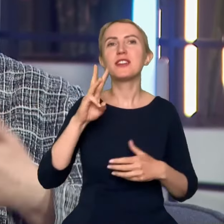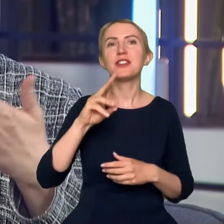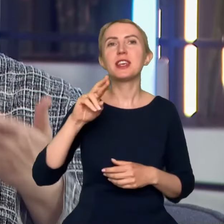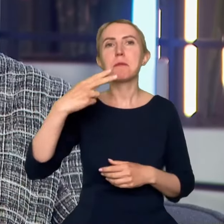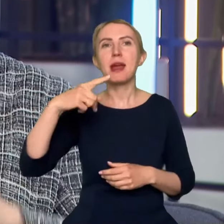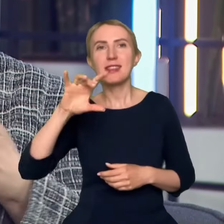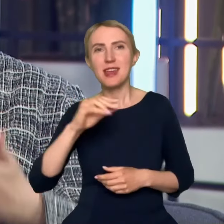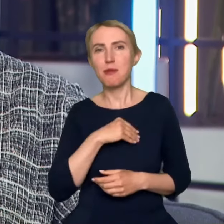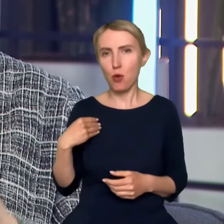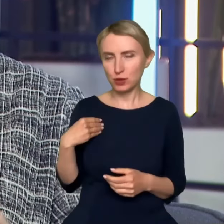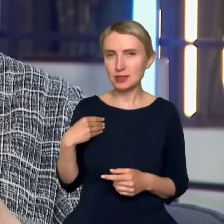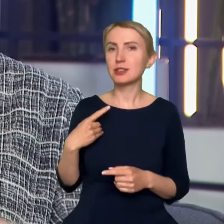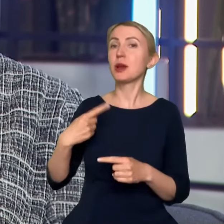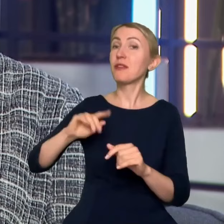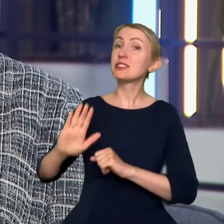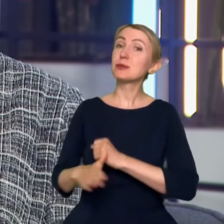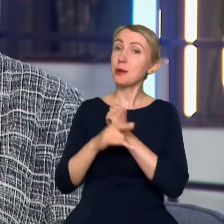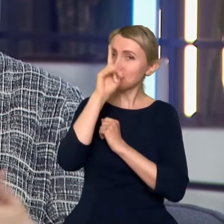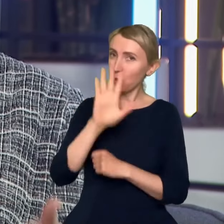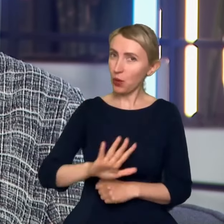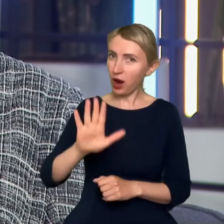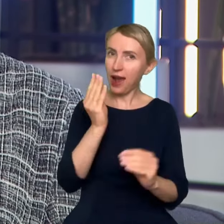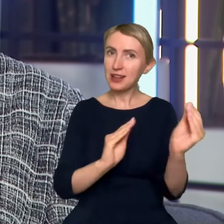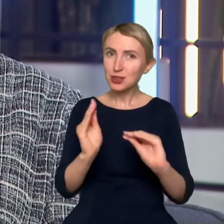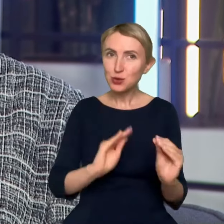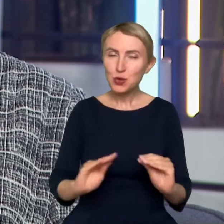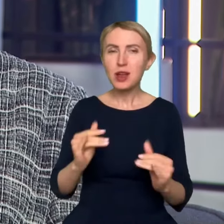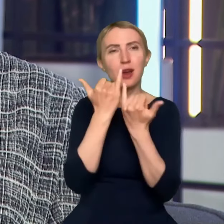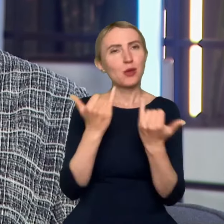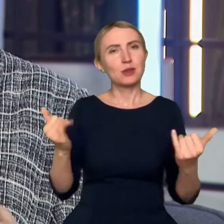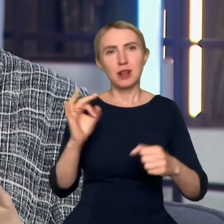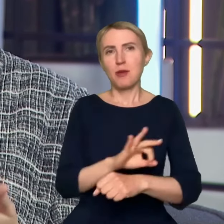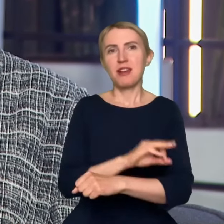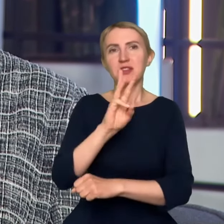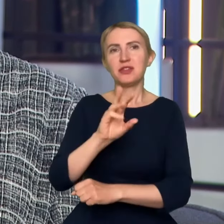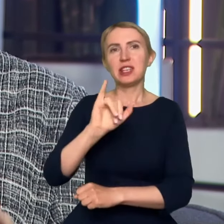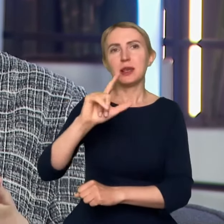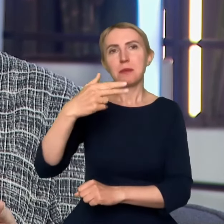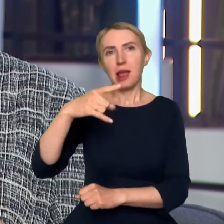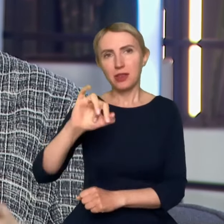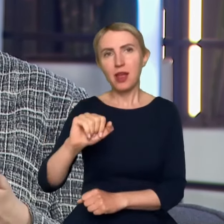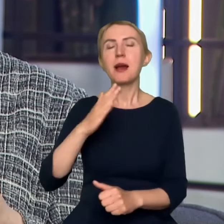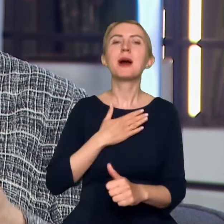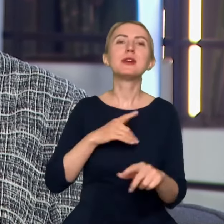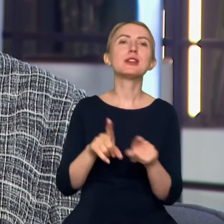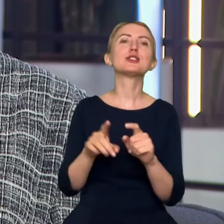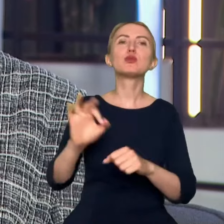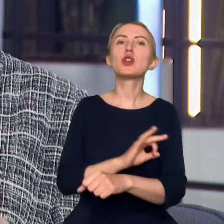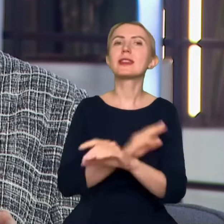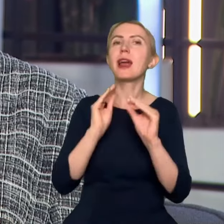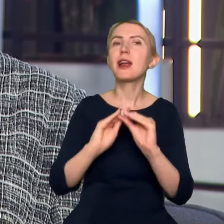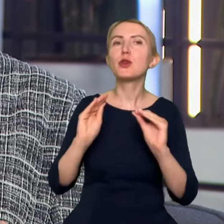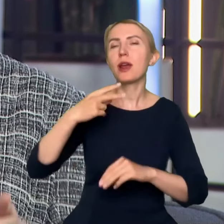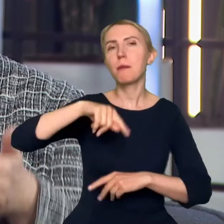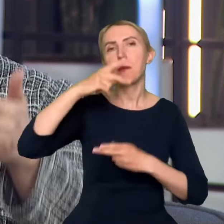Oprócz tego, że wspieramy społeczność, która edytuje różne projekty Wikimedia, mamy projekty edukacyjne i pokazujemy np. jak wykorzystać